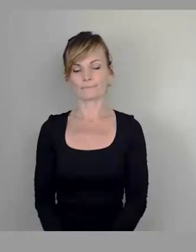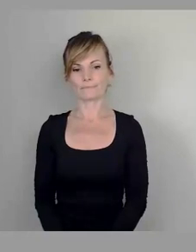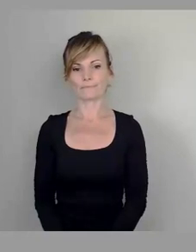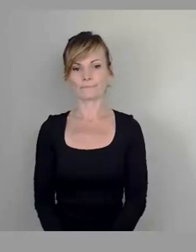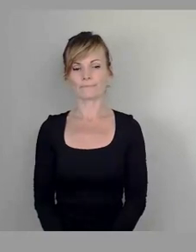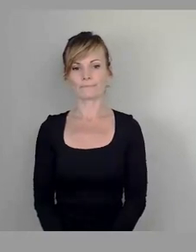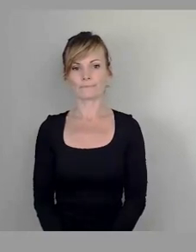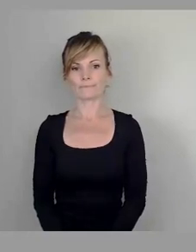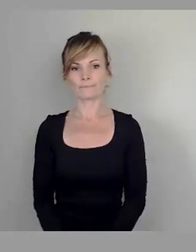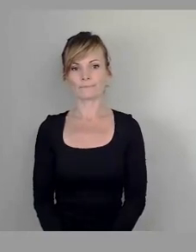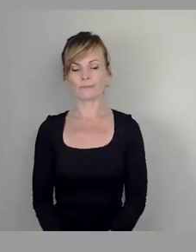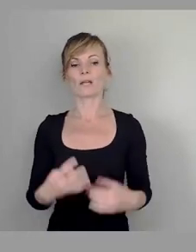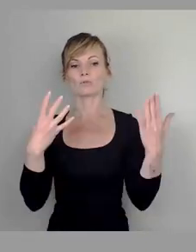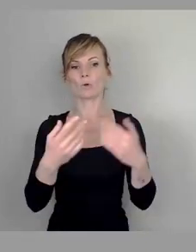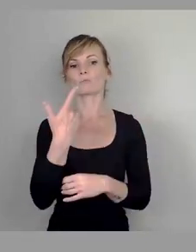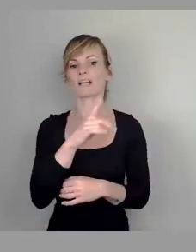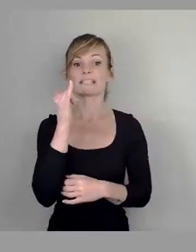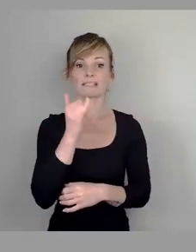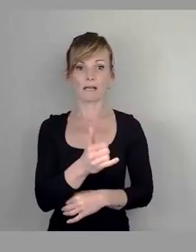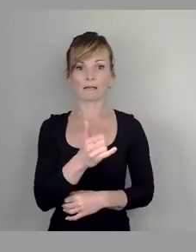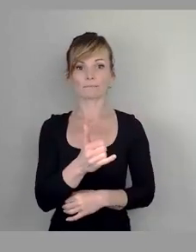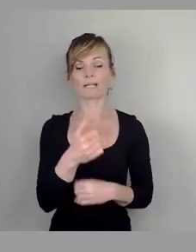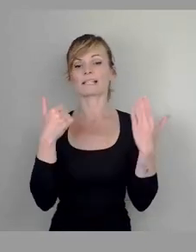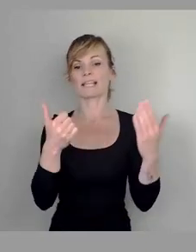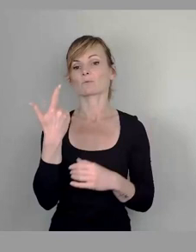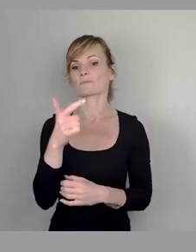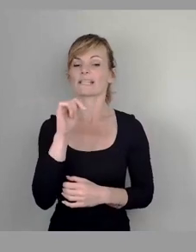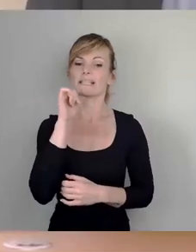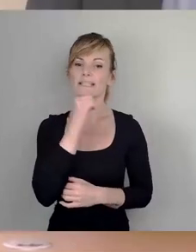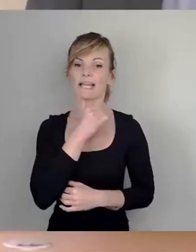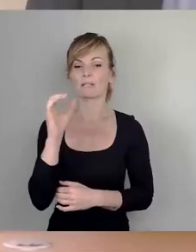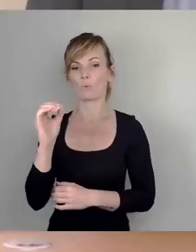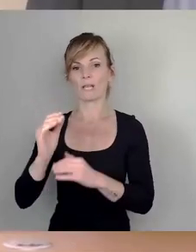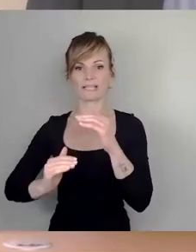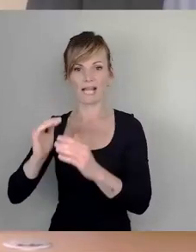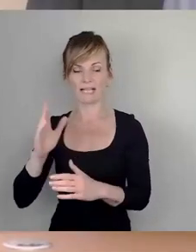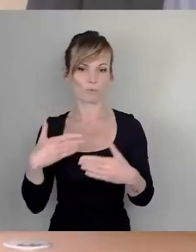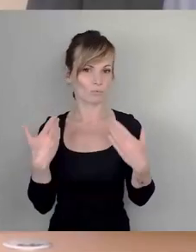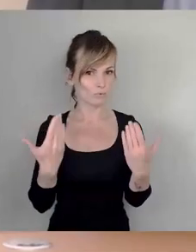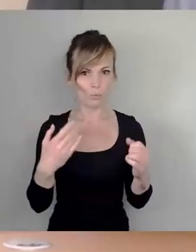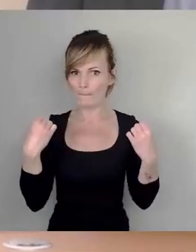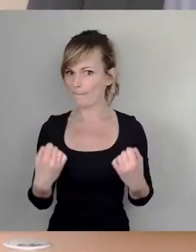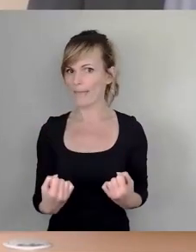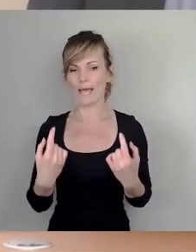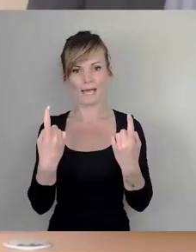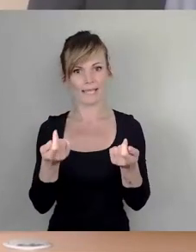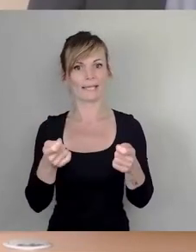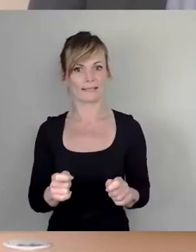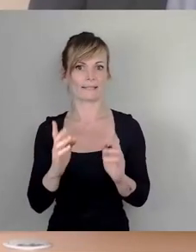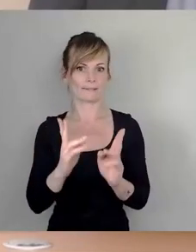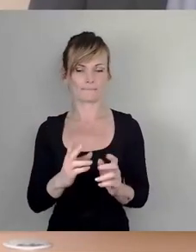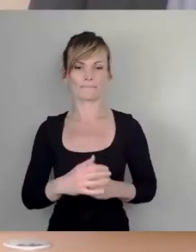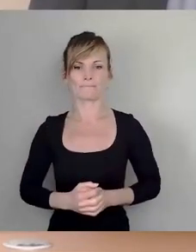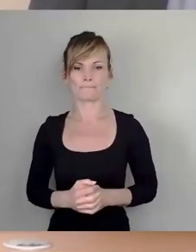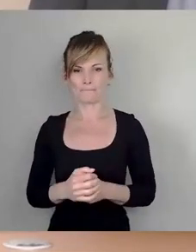Mit 29 Ja, 26 Nein, 0 Enthaltungen so mehrheitlich beschlossen und den so